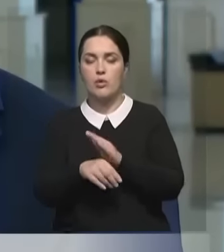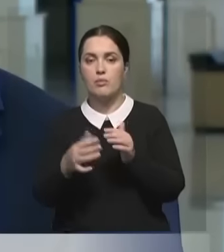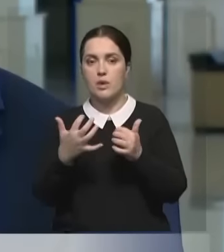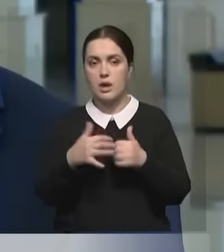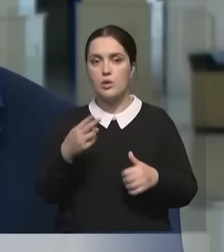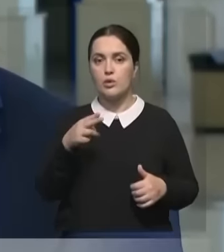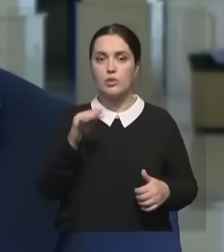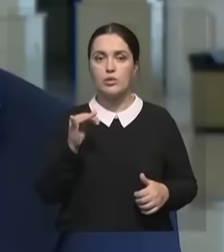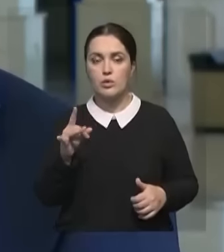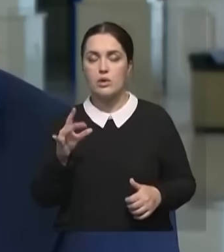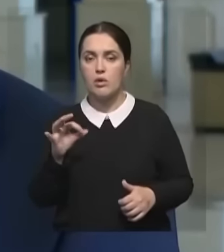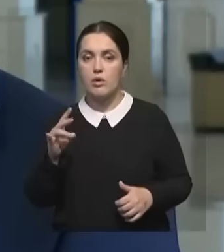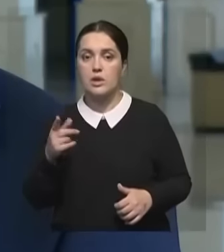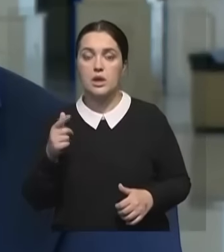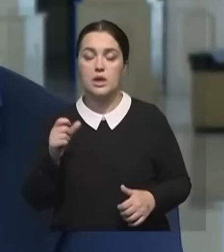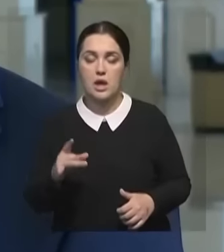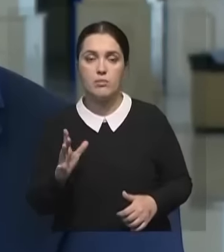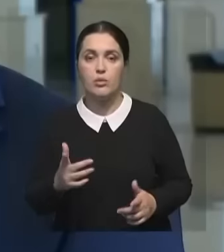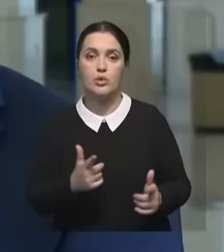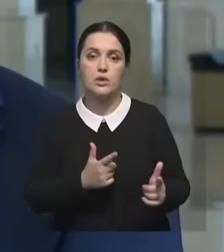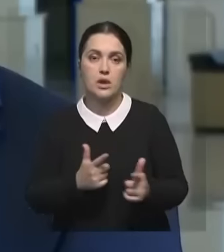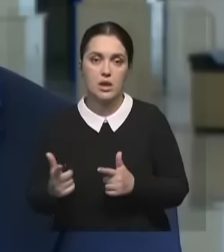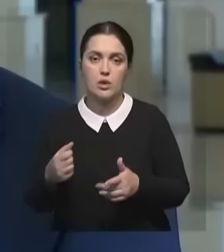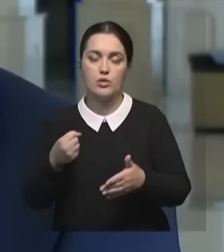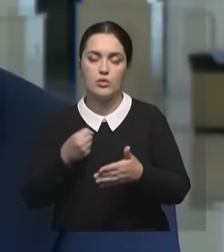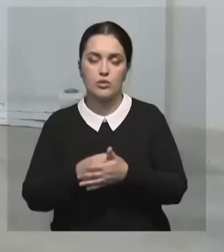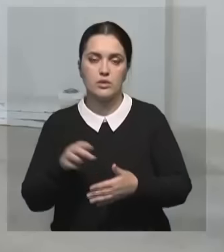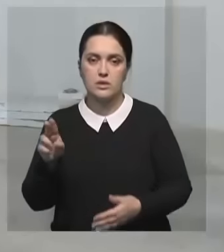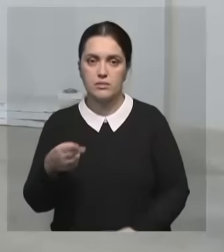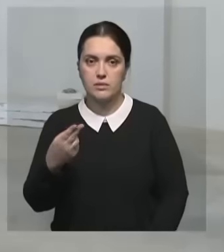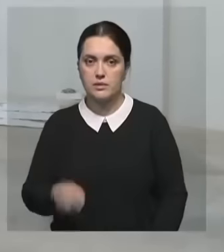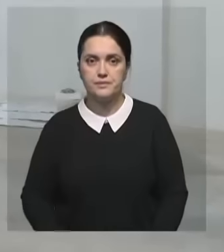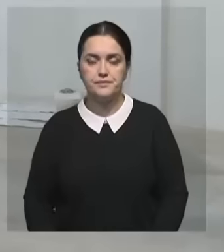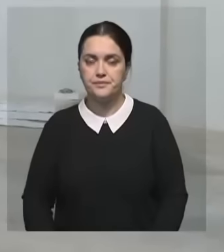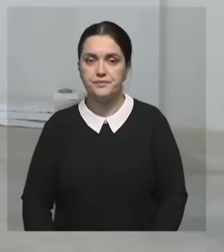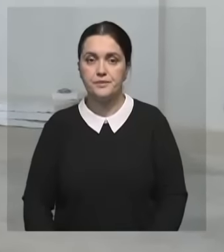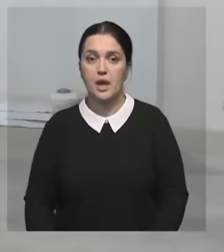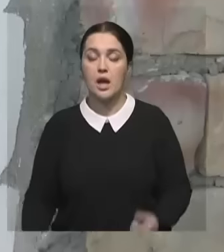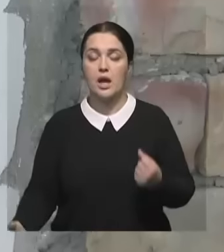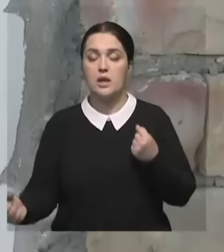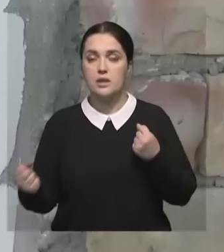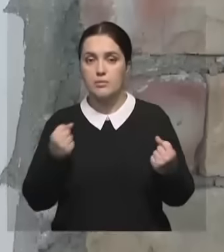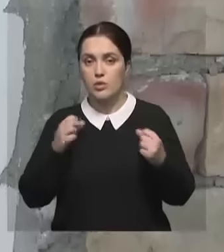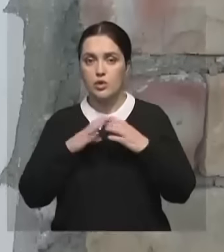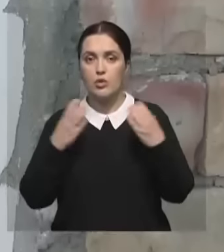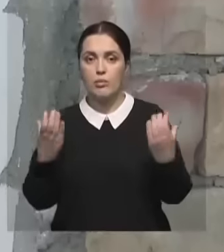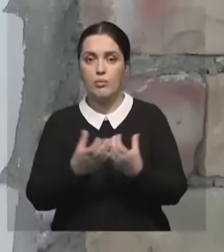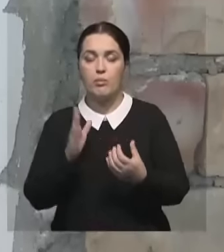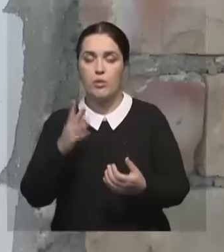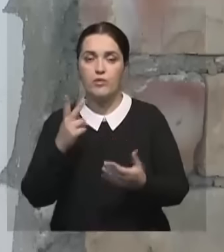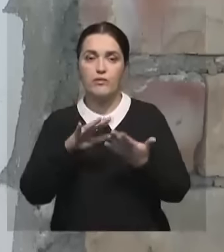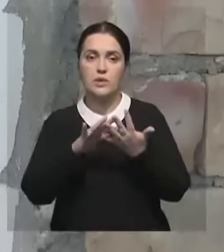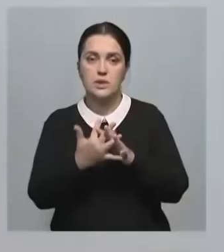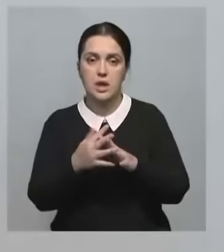Дур-Онгар. Объект планируем сдать в эксплуатацию до конца года. Новые спорткомплексы появятся еще в двух